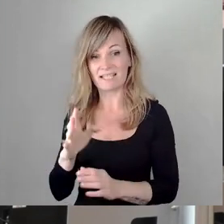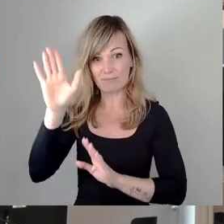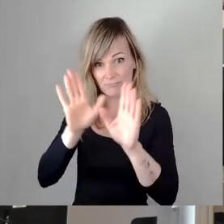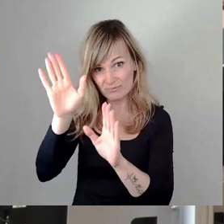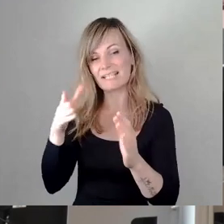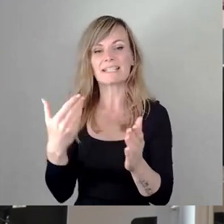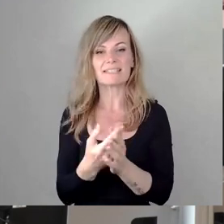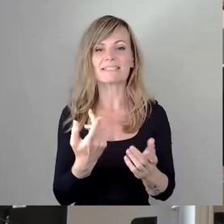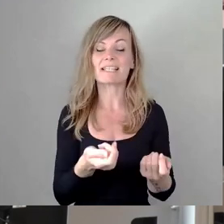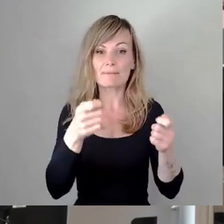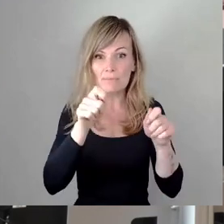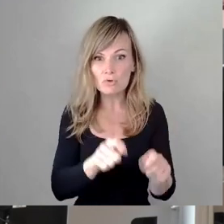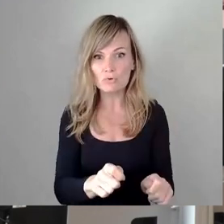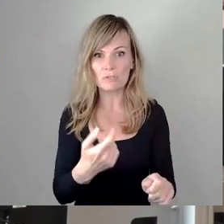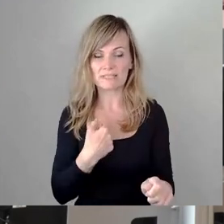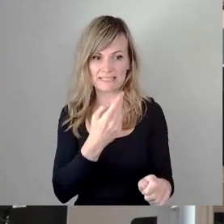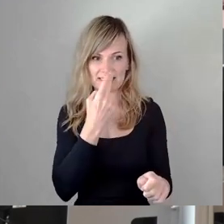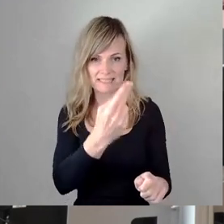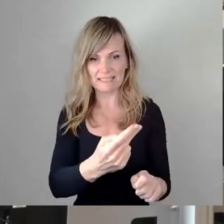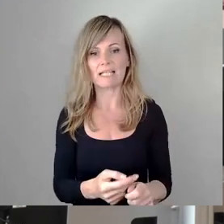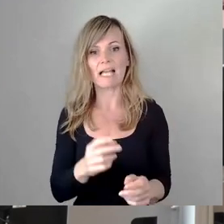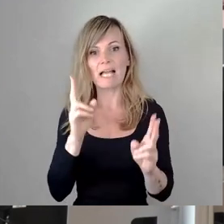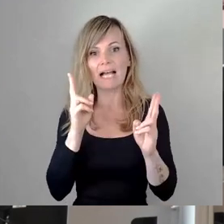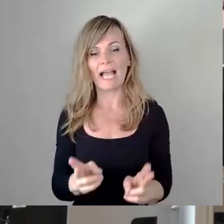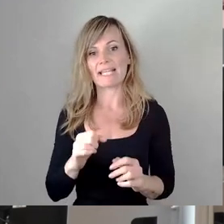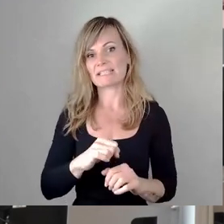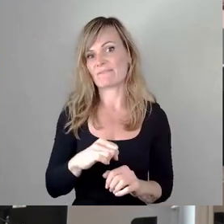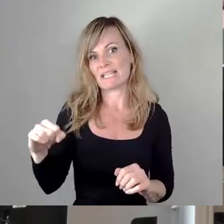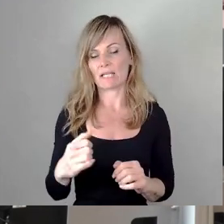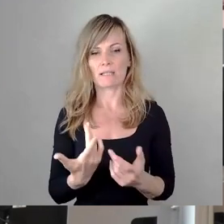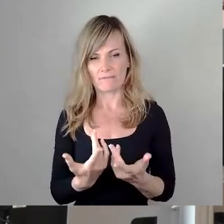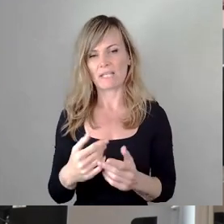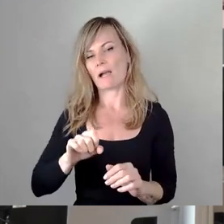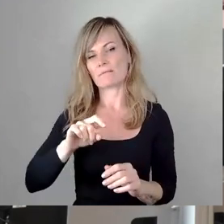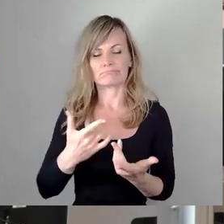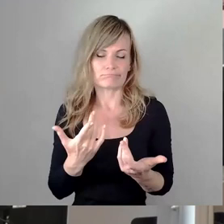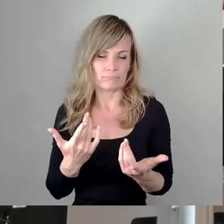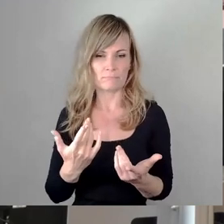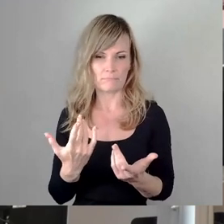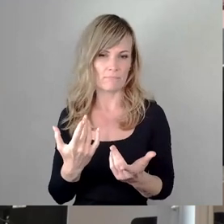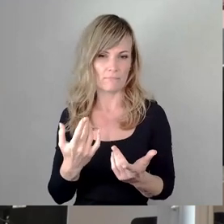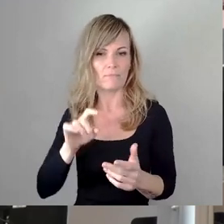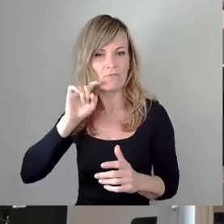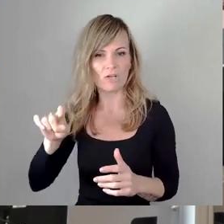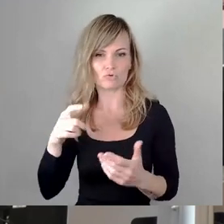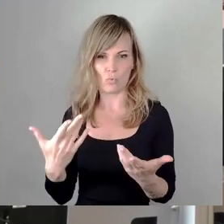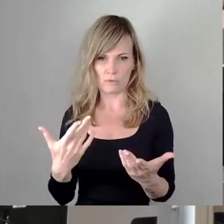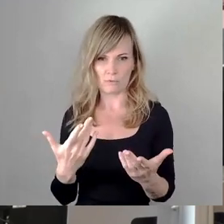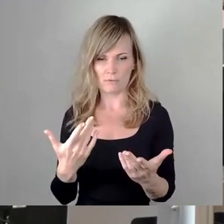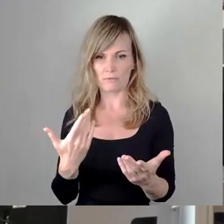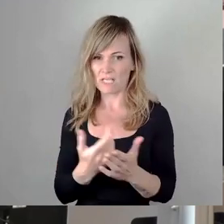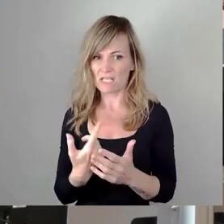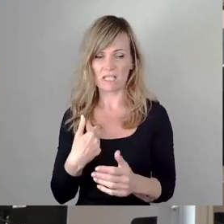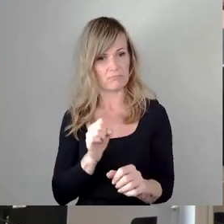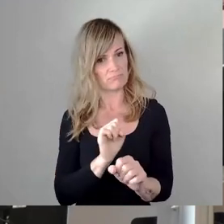als rechtswidrig einstufen. Ich müsste diesem widersprechen. Ich möchte kurz noch einen zweiten Satz zitieren in